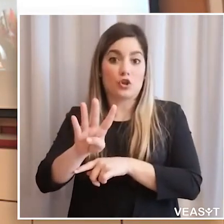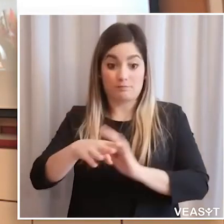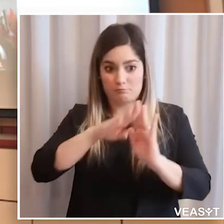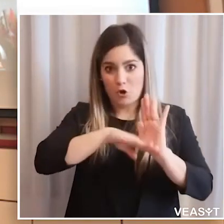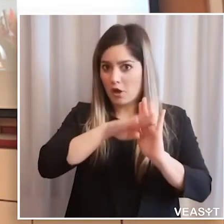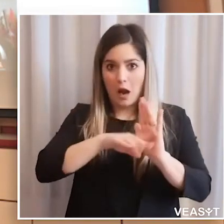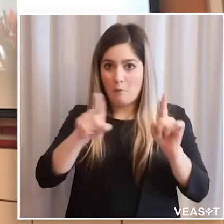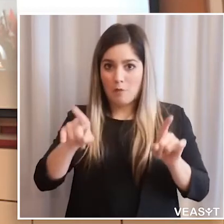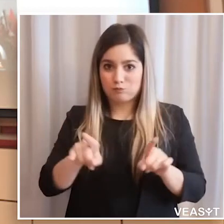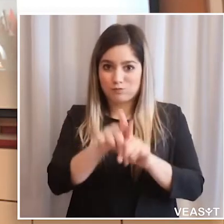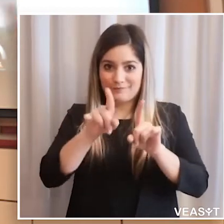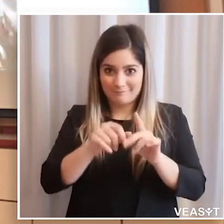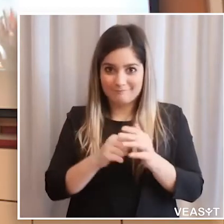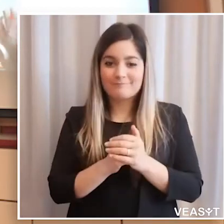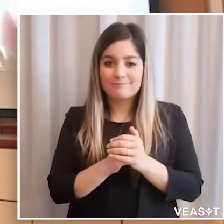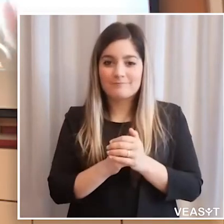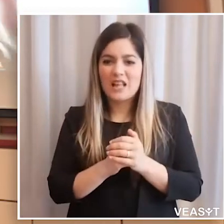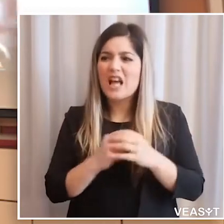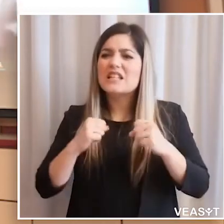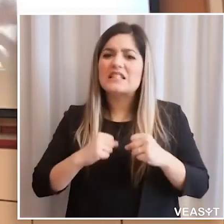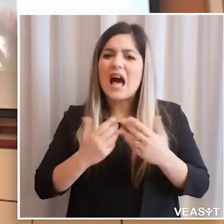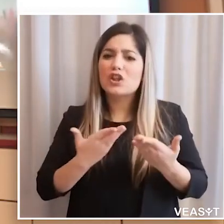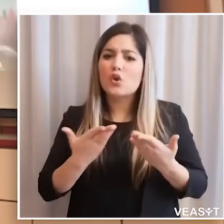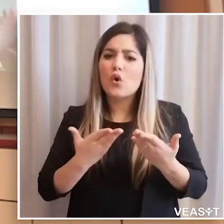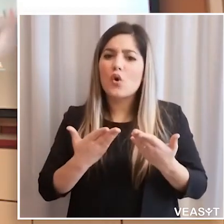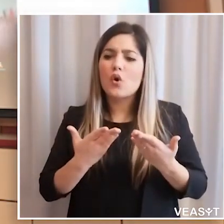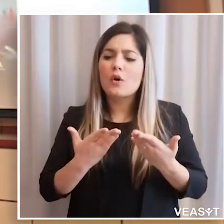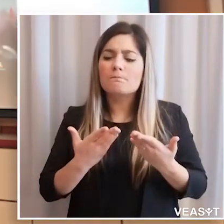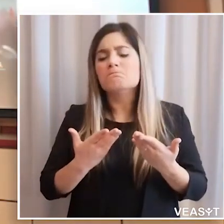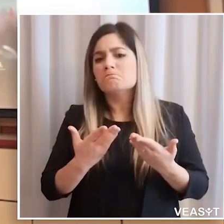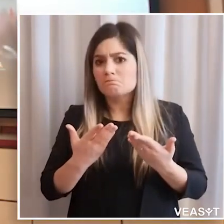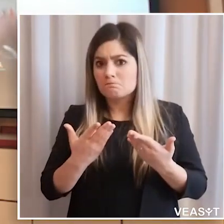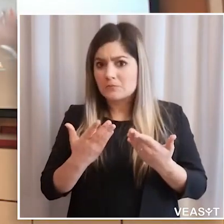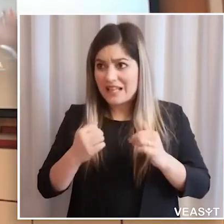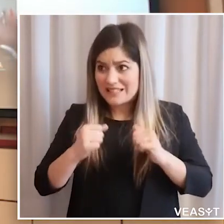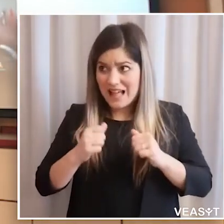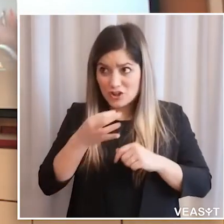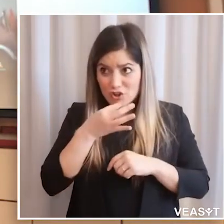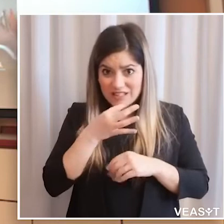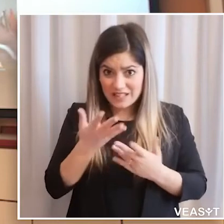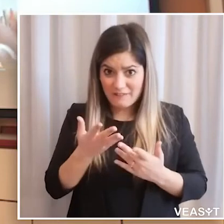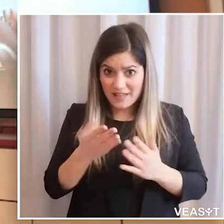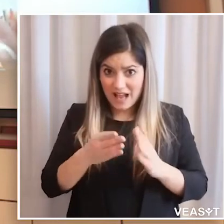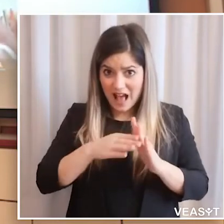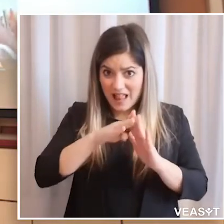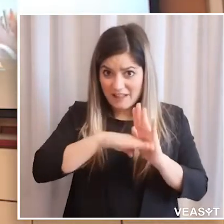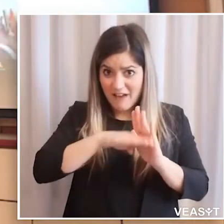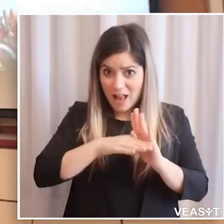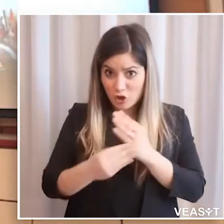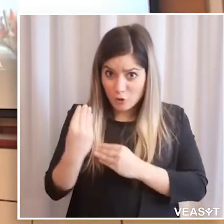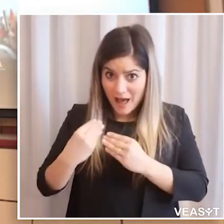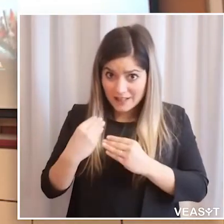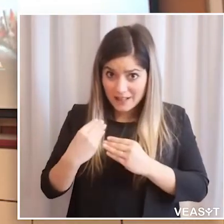lo stato. Allora, i posti letto sono 24 posti letto, come doveva essere da programmazione. Qual è lo stato?